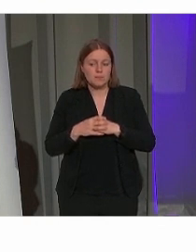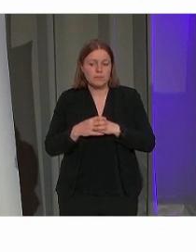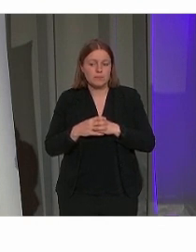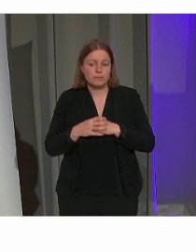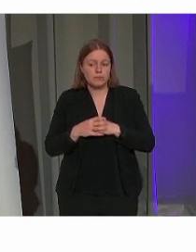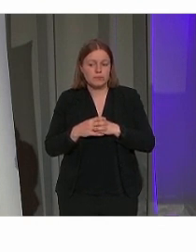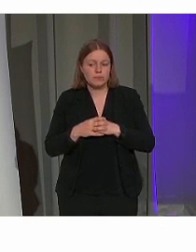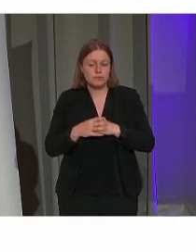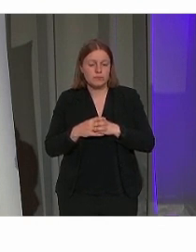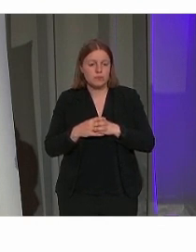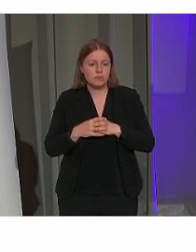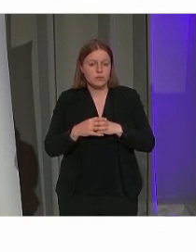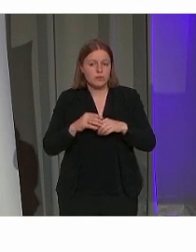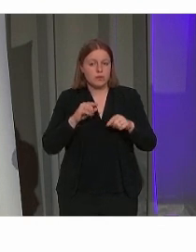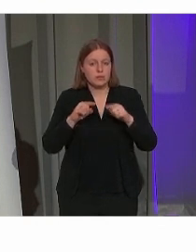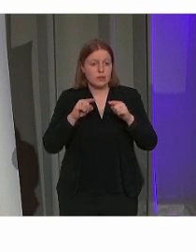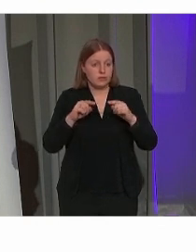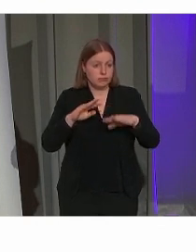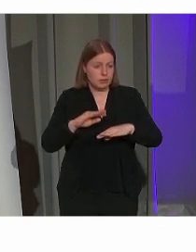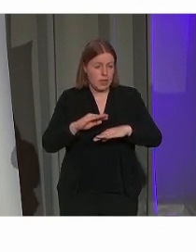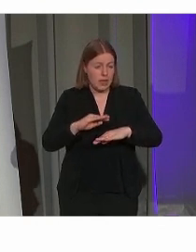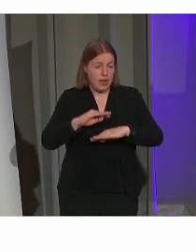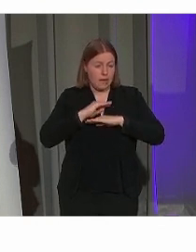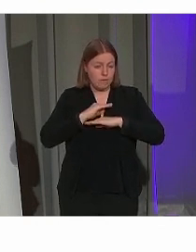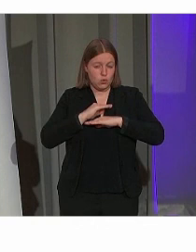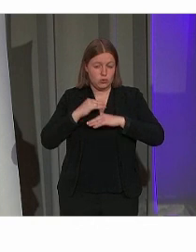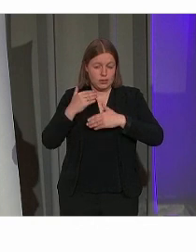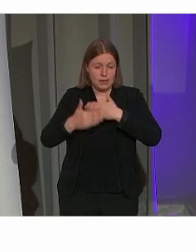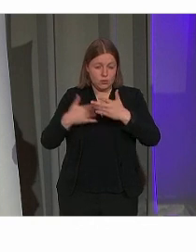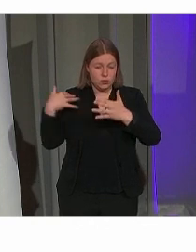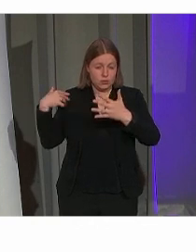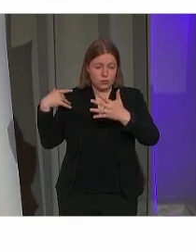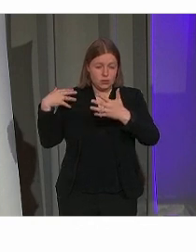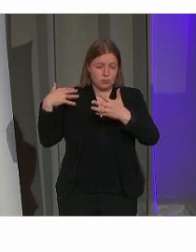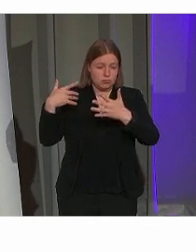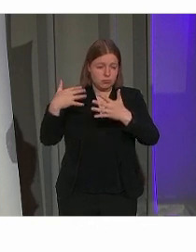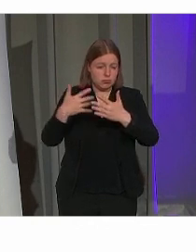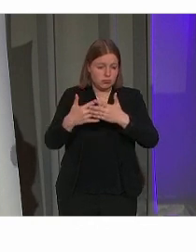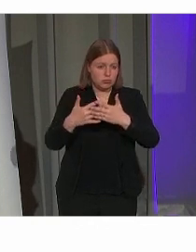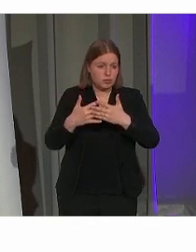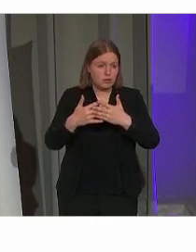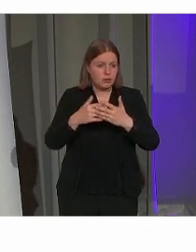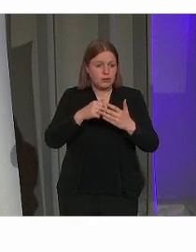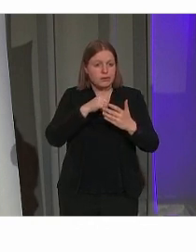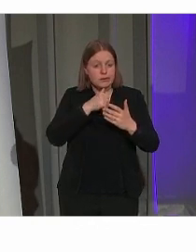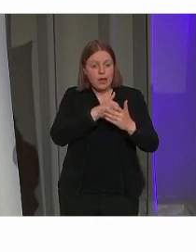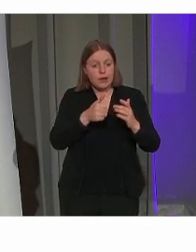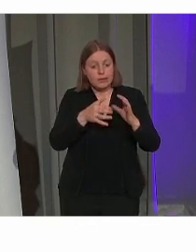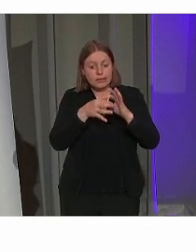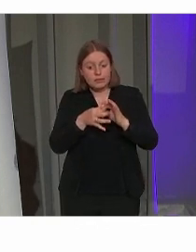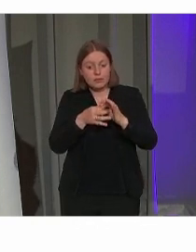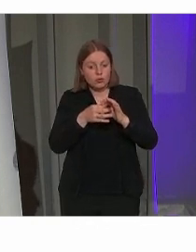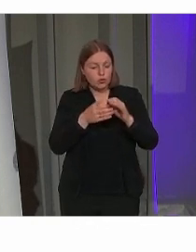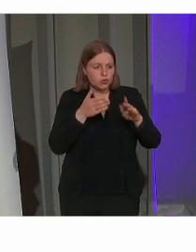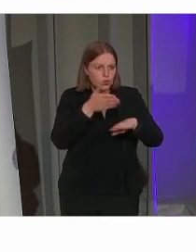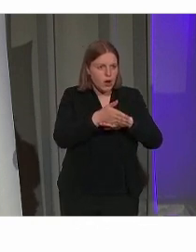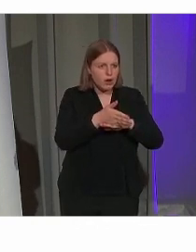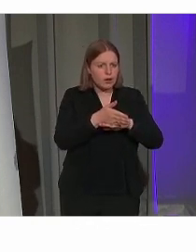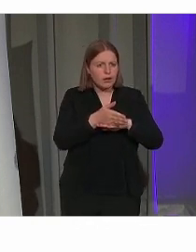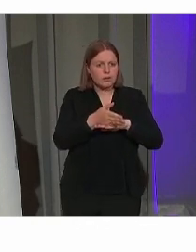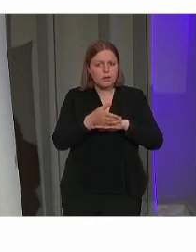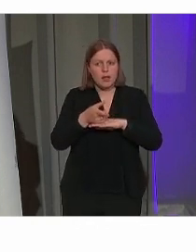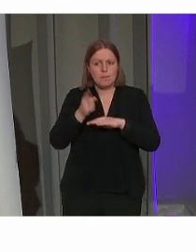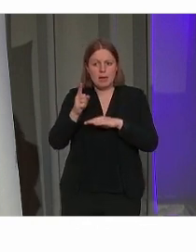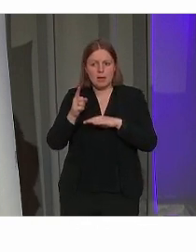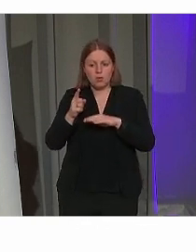In heel die beweging in erfgoed zit er eigenlijk nog los van de thematiek toegankelijkheid een beweging waarbij het onderwerp niet